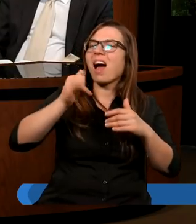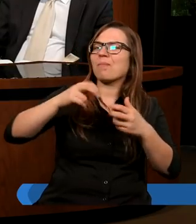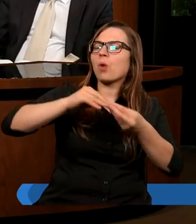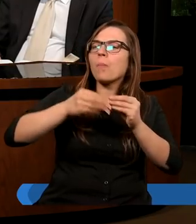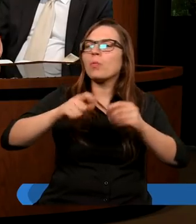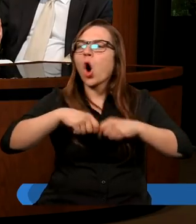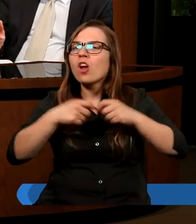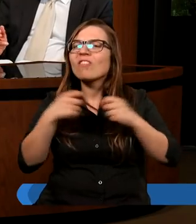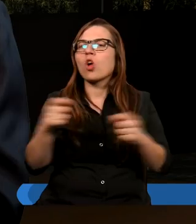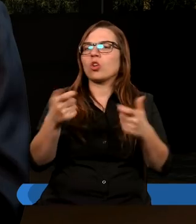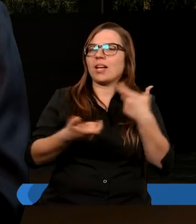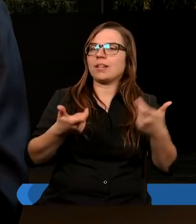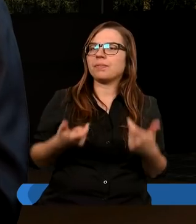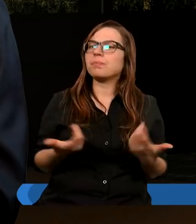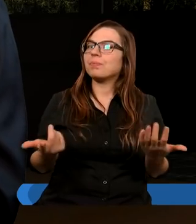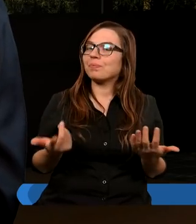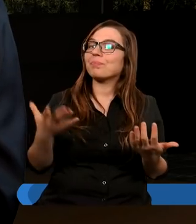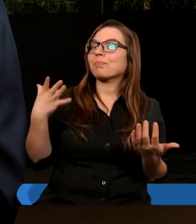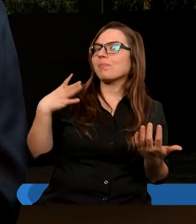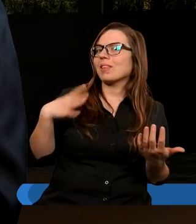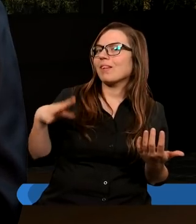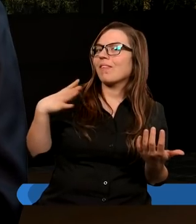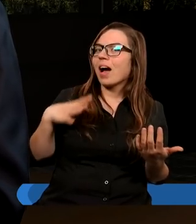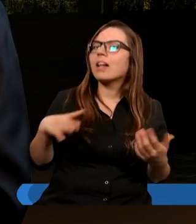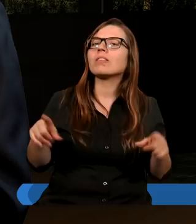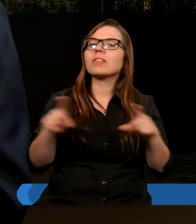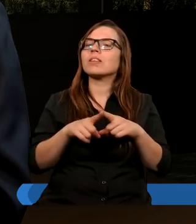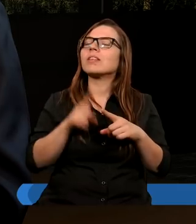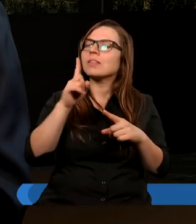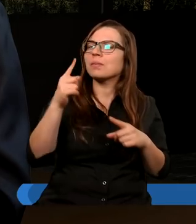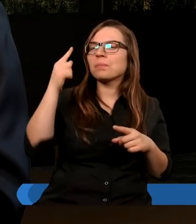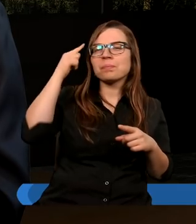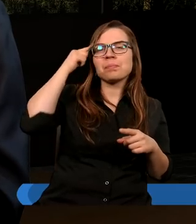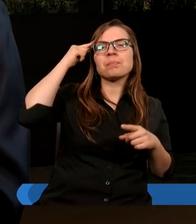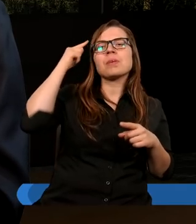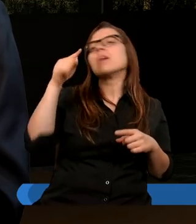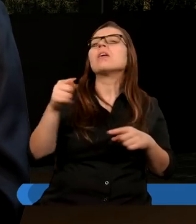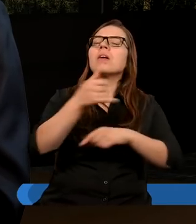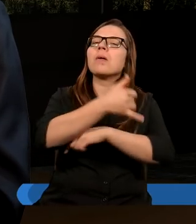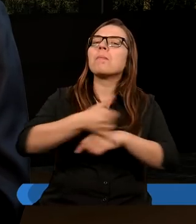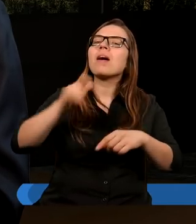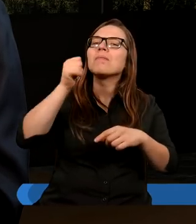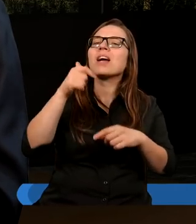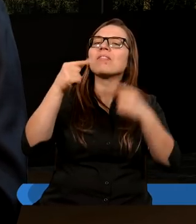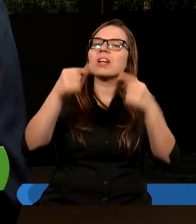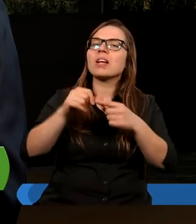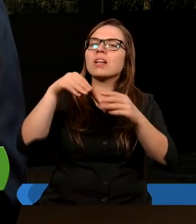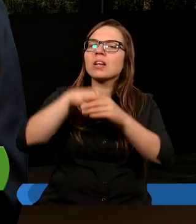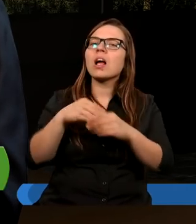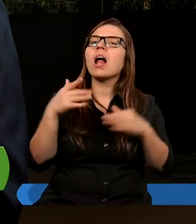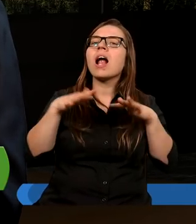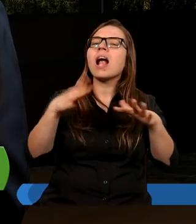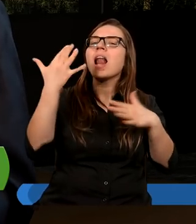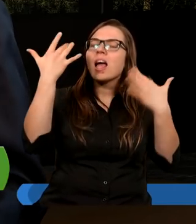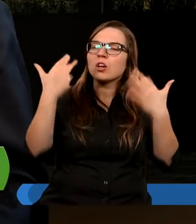radził? Warto również podkreślić, co w pierwszym wierszu jest napisane, że liczba